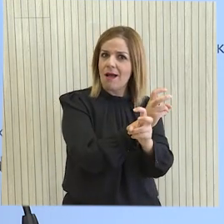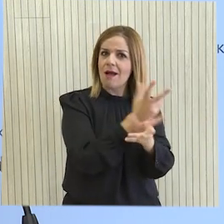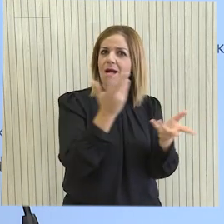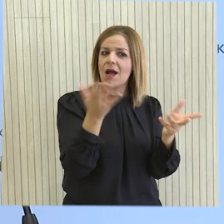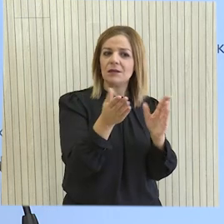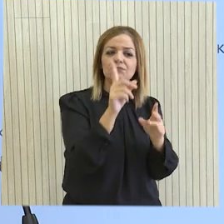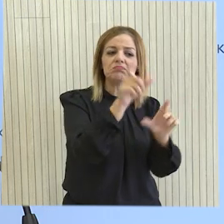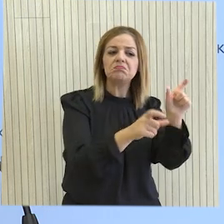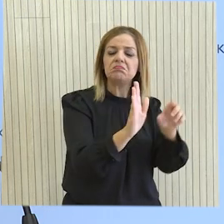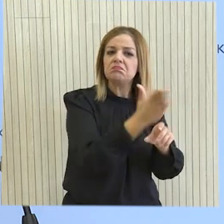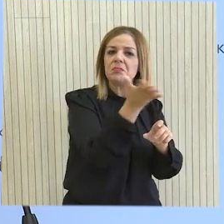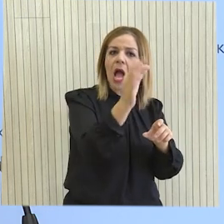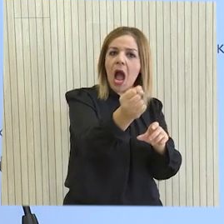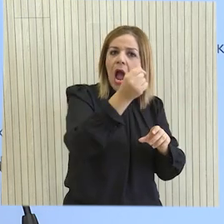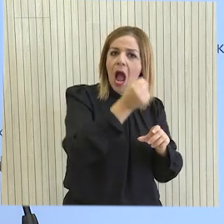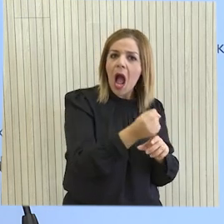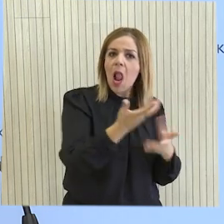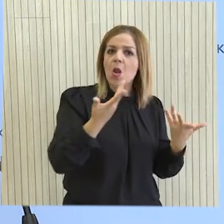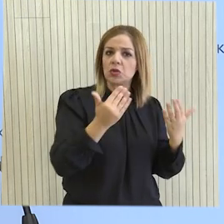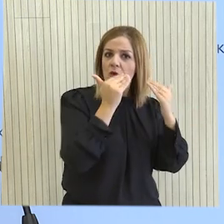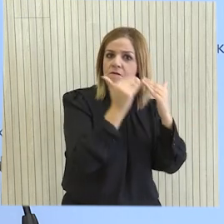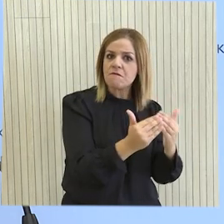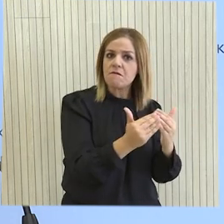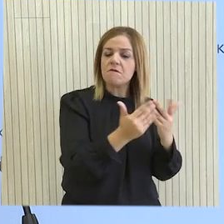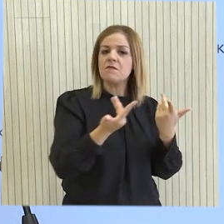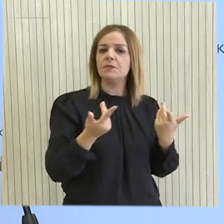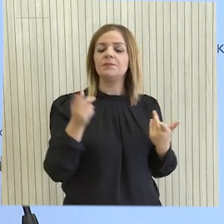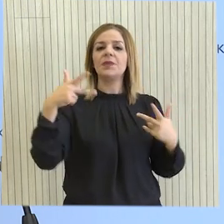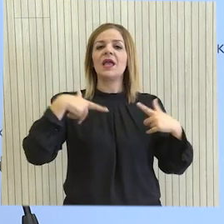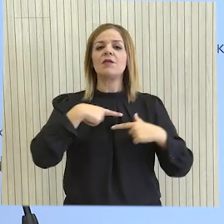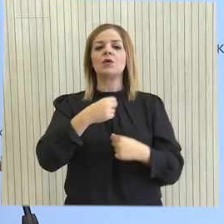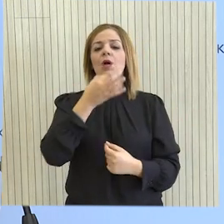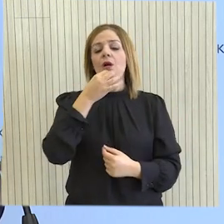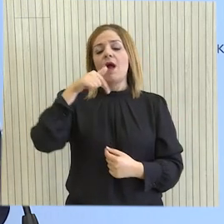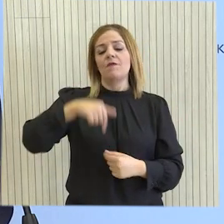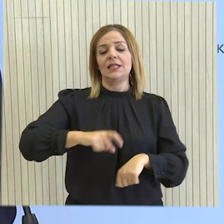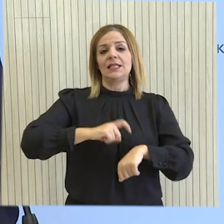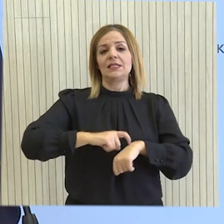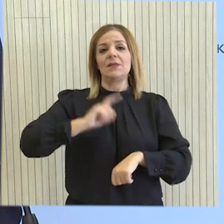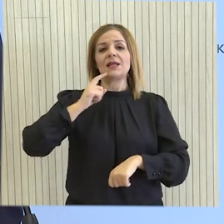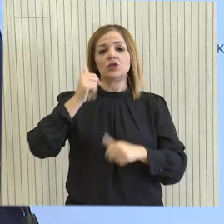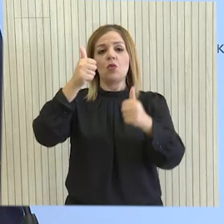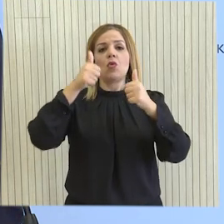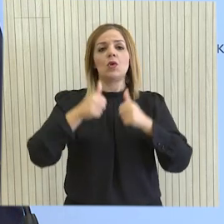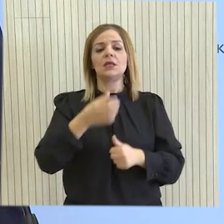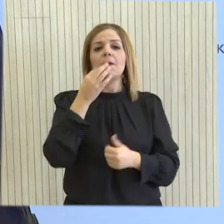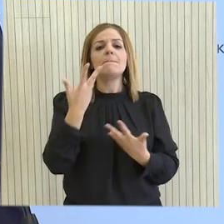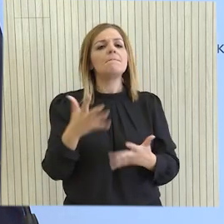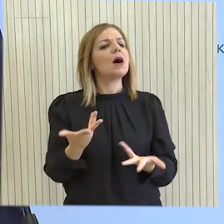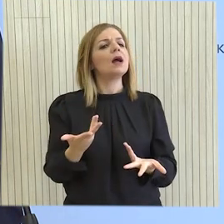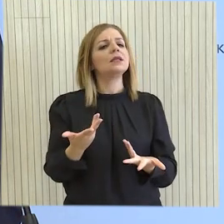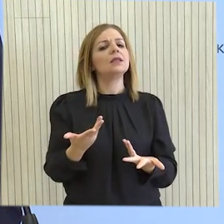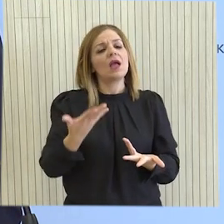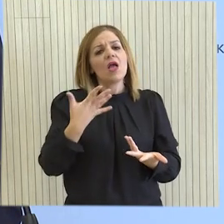κυβέρνητες εξωτερικών, είτε στις συνθέσεις σε μέρη. Αυτή τη στιγμή, αυτό που ο πρόεδρος της Δημοκρατίας έχει αναγκοινώσει, είναι την